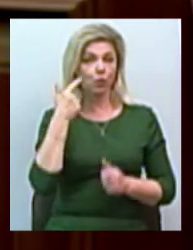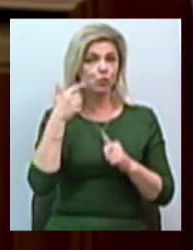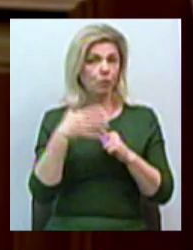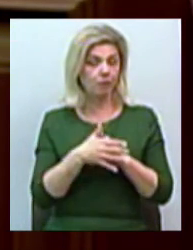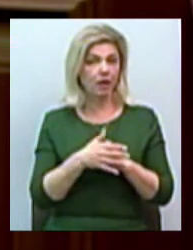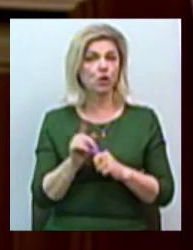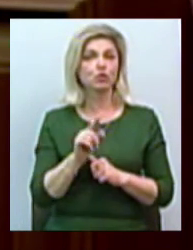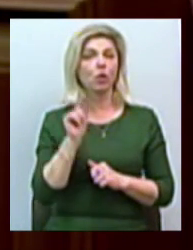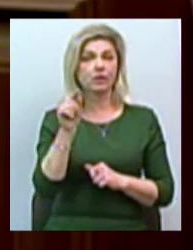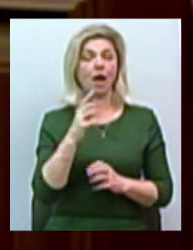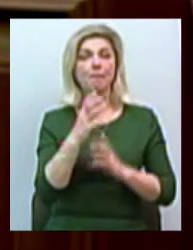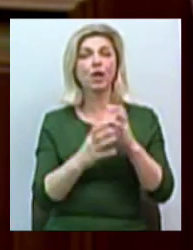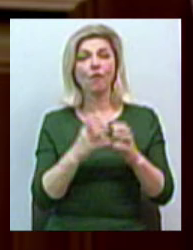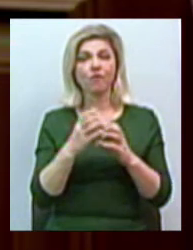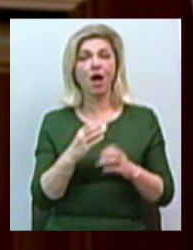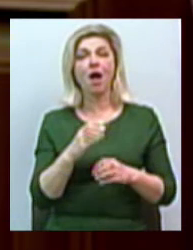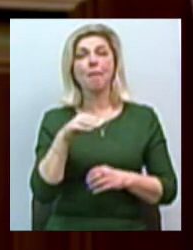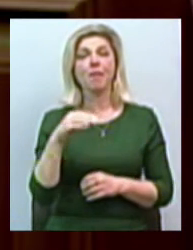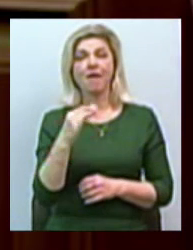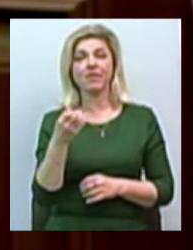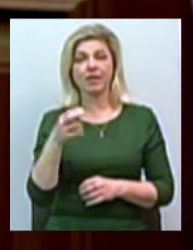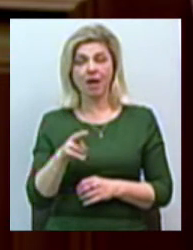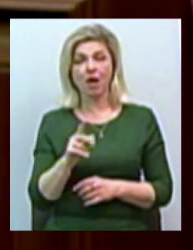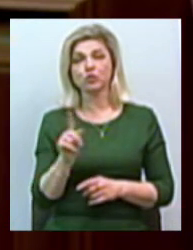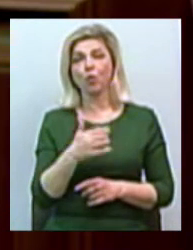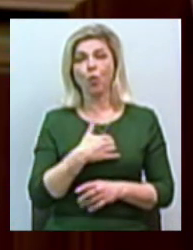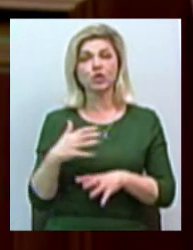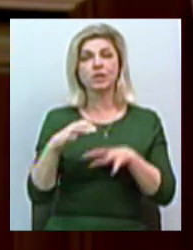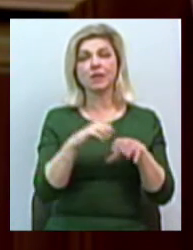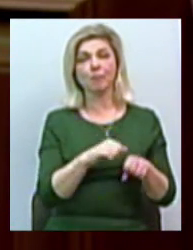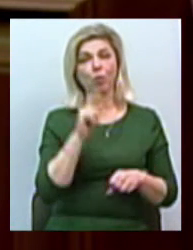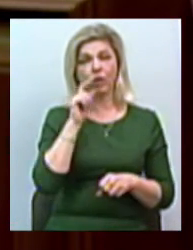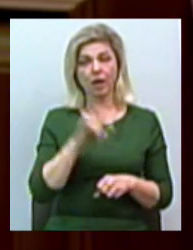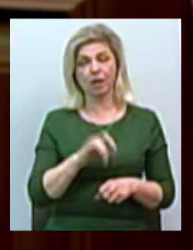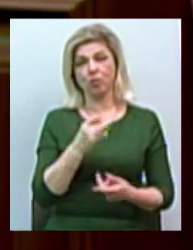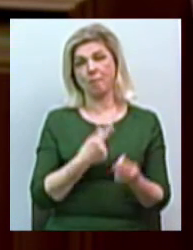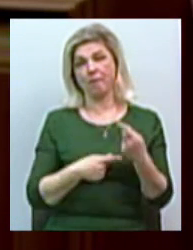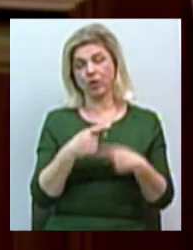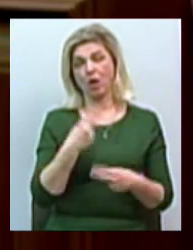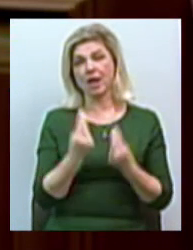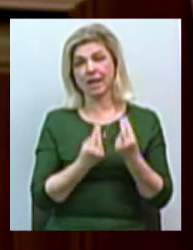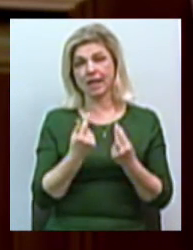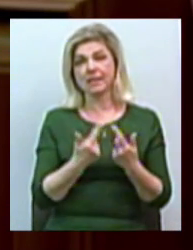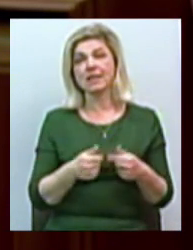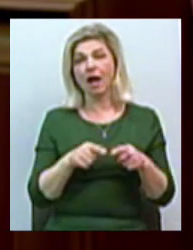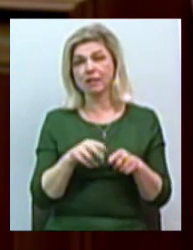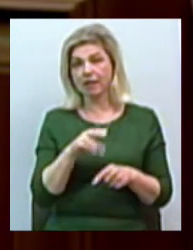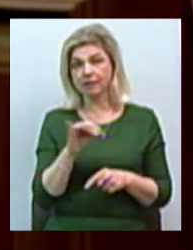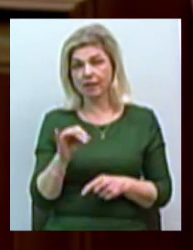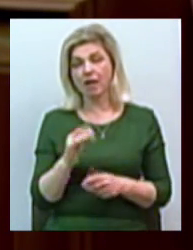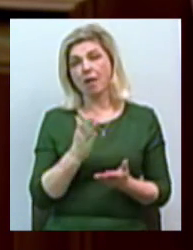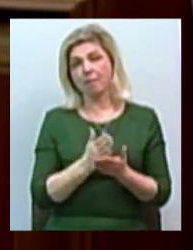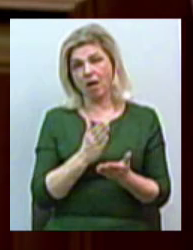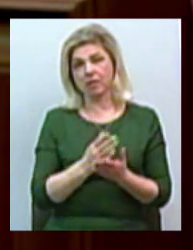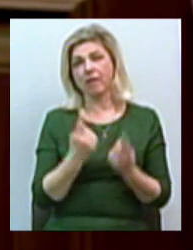що та мірова мафія, яка сьогодні хоче захопити Україну та повернути сюди гральні заклади, має